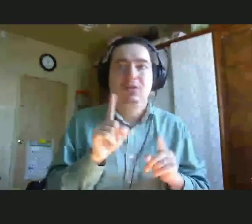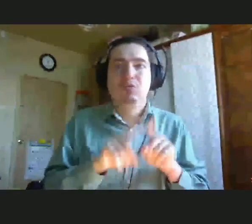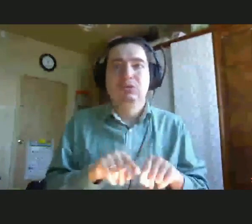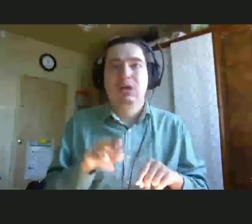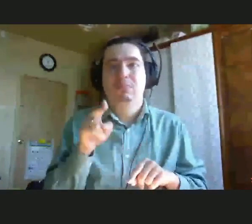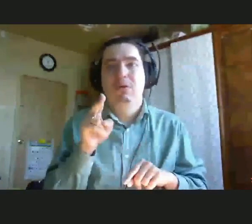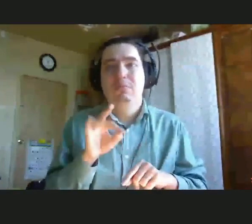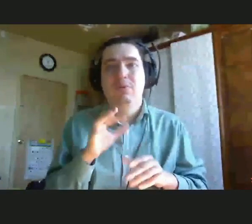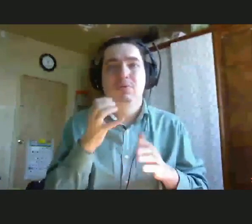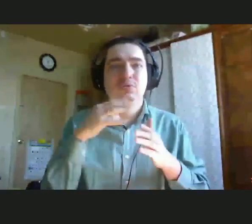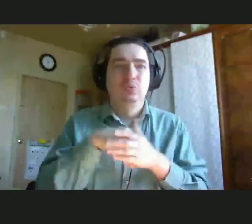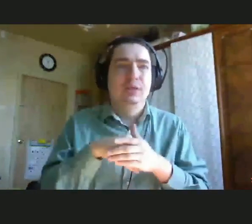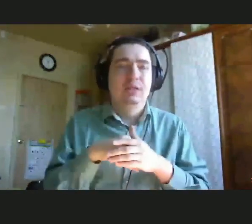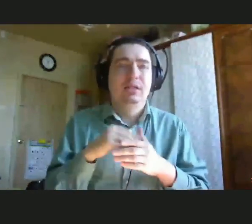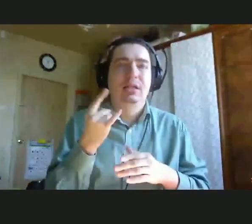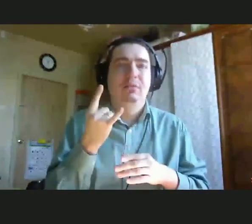происходить с ребенком с инвалидностью.